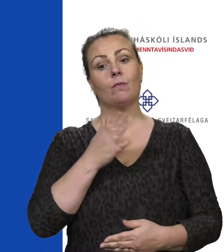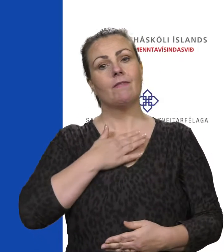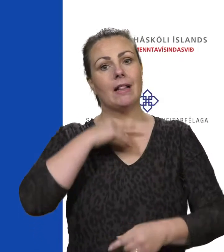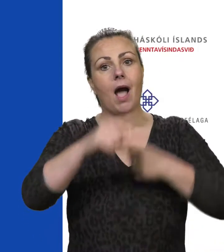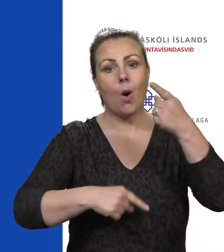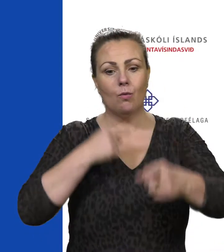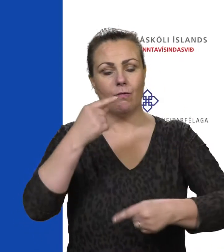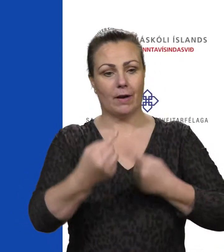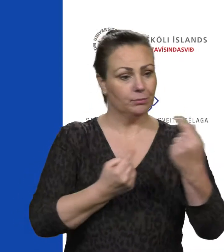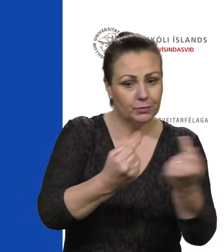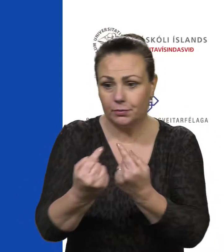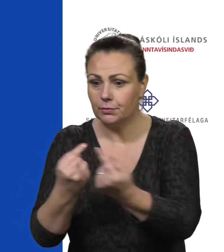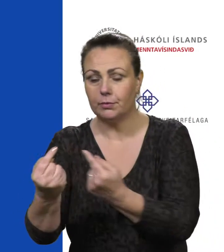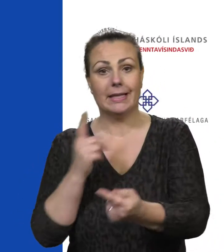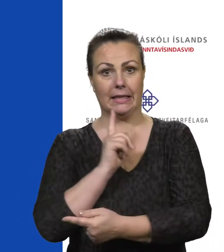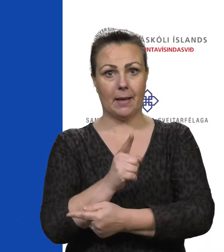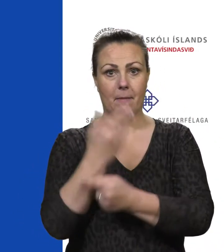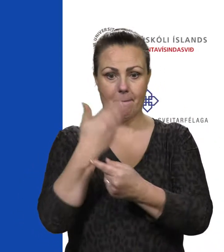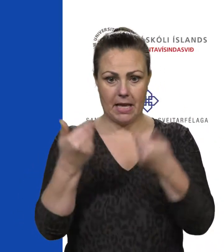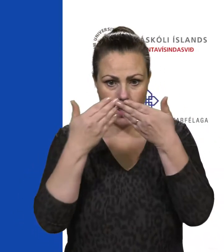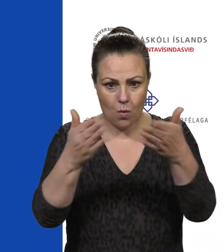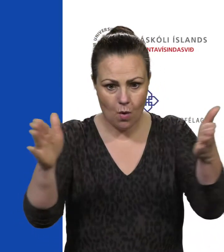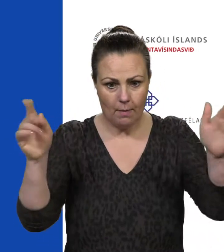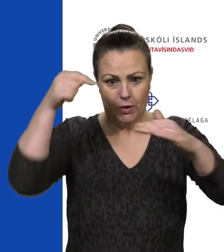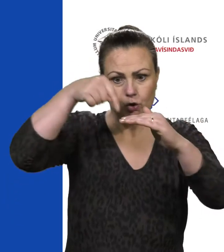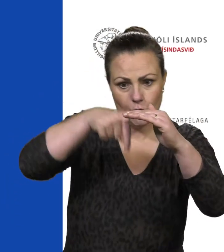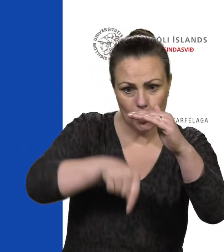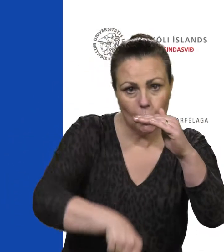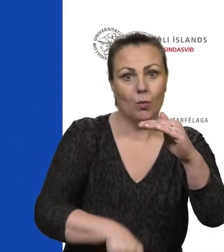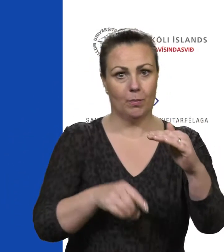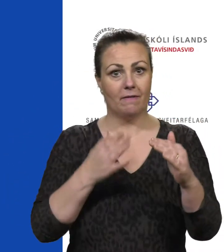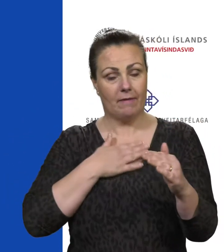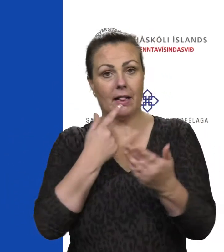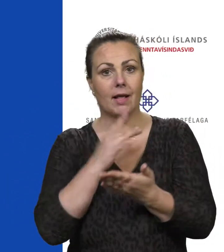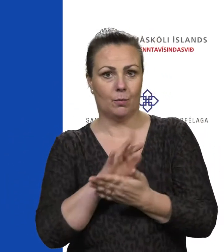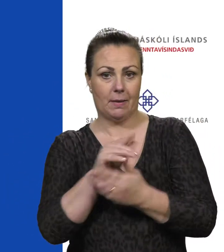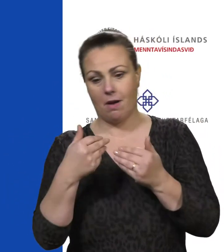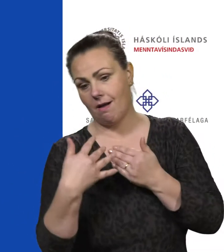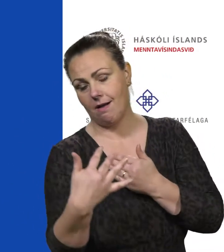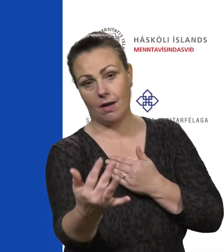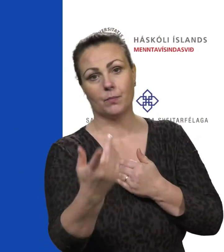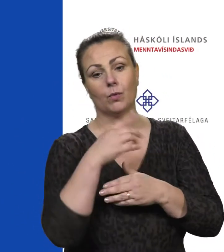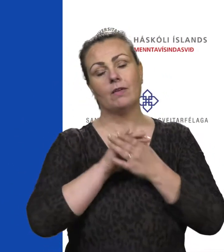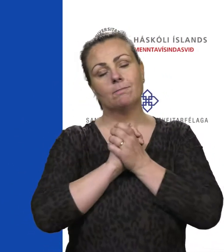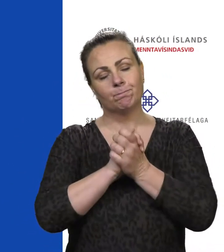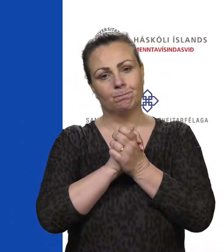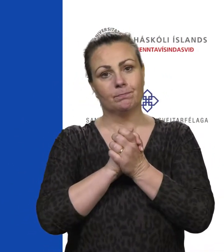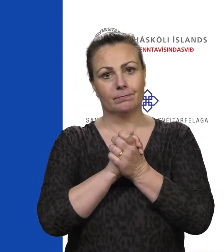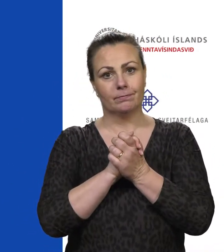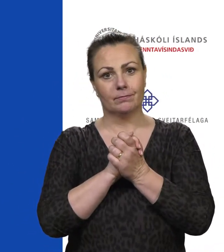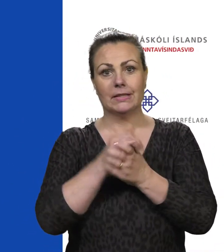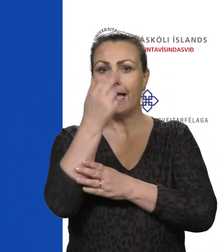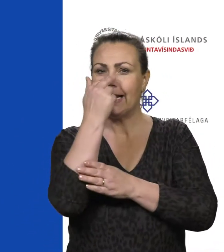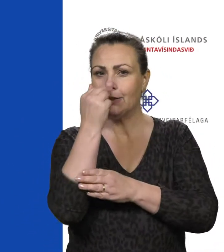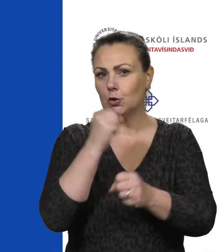samtali áfram. Diffka það, breyka það og komaði út um allt og við óskum eftir því að fá inn reynslu